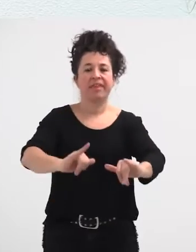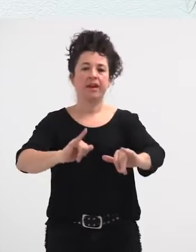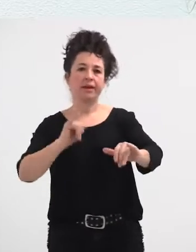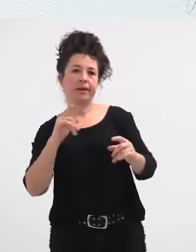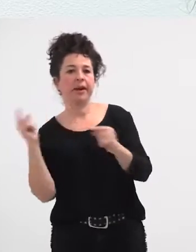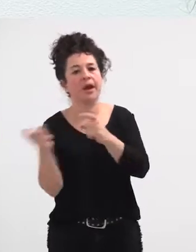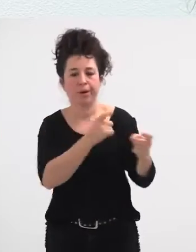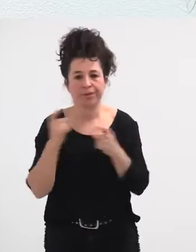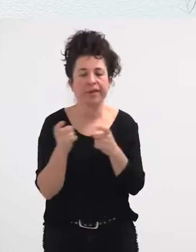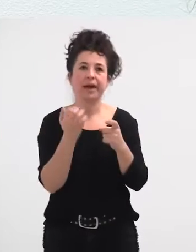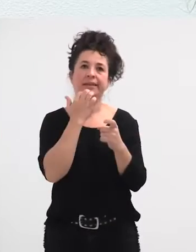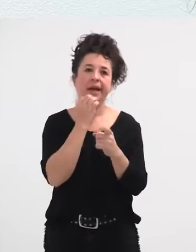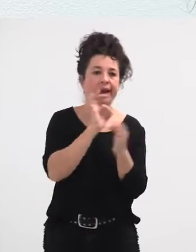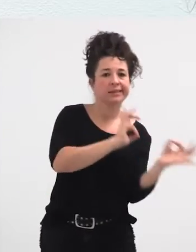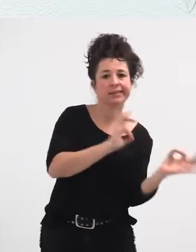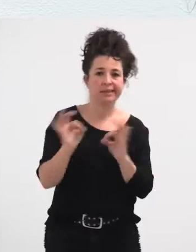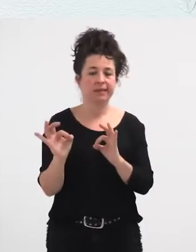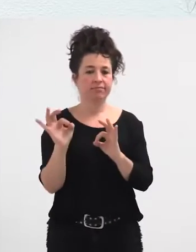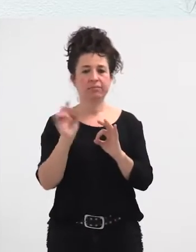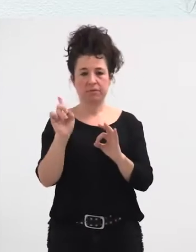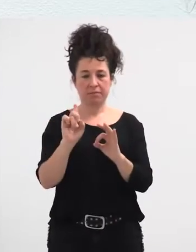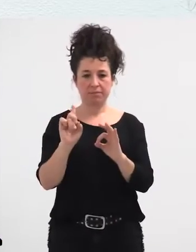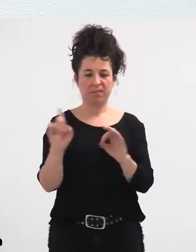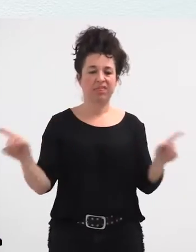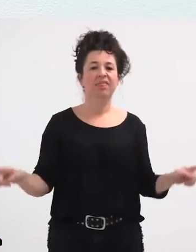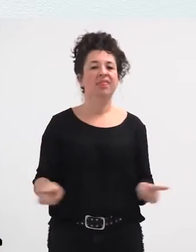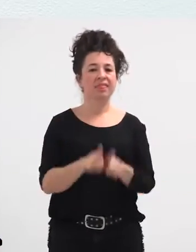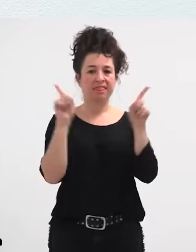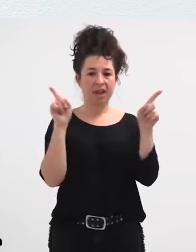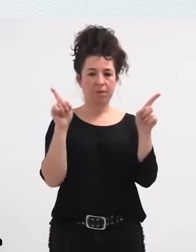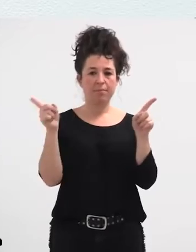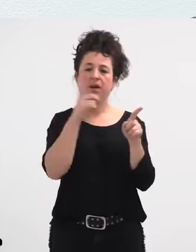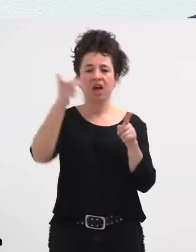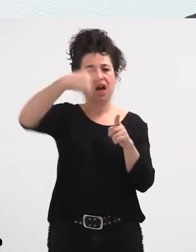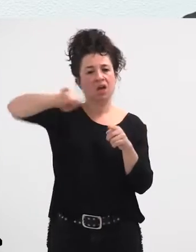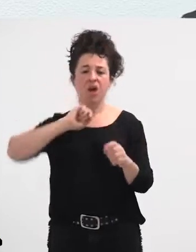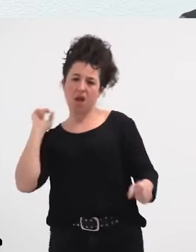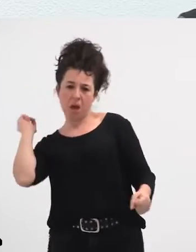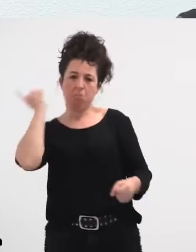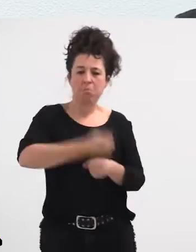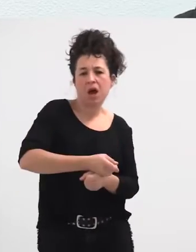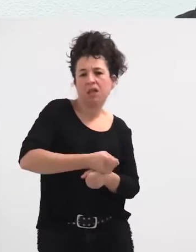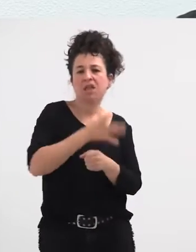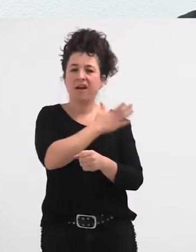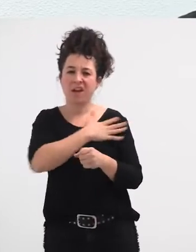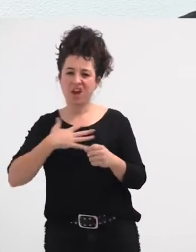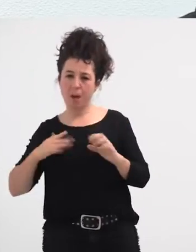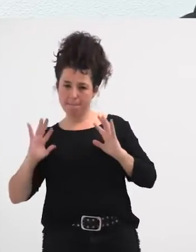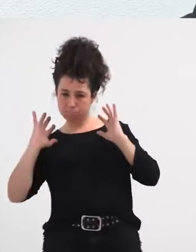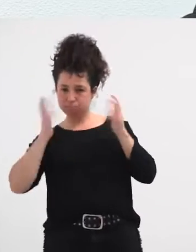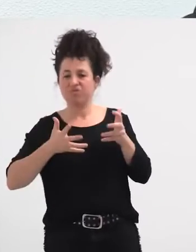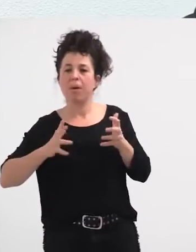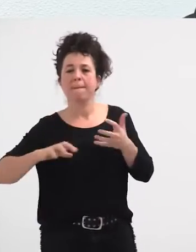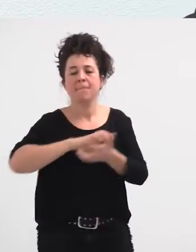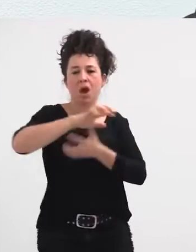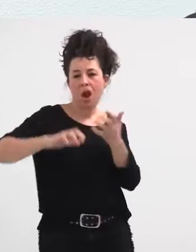bueno, ezinbada horrela, horrela izango da. Ez du inporta. Inpozatu egintzuten, sartu nahi izan zuten indarrez, hori